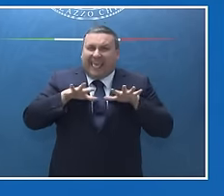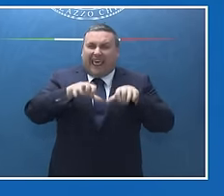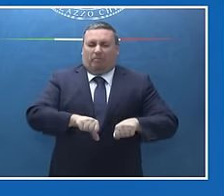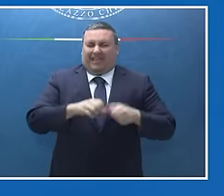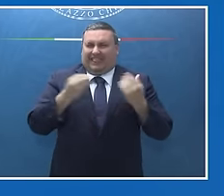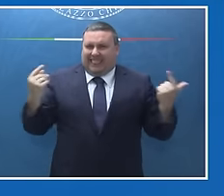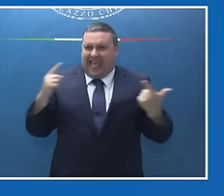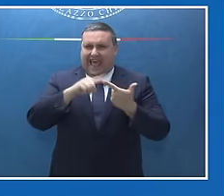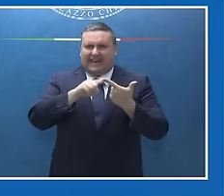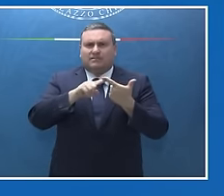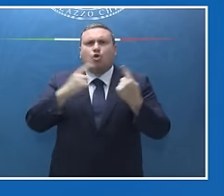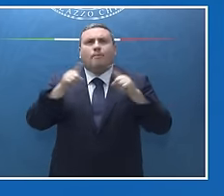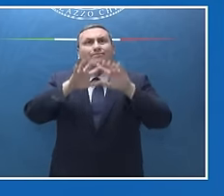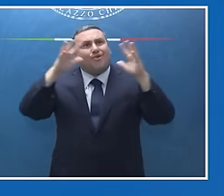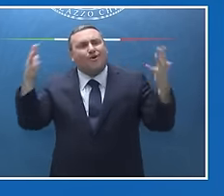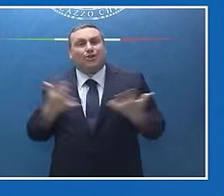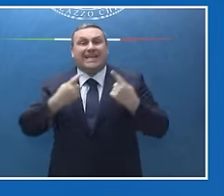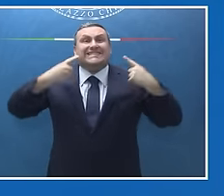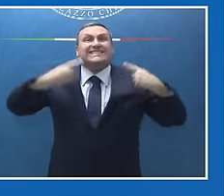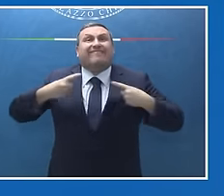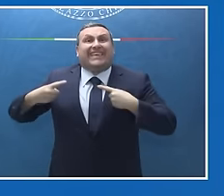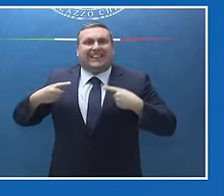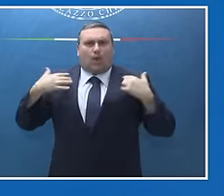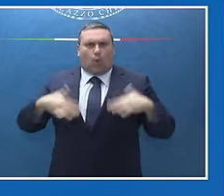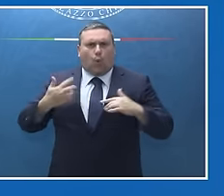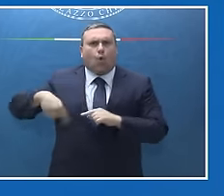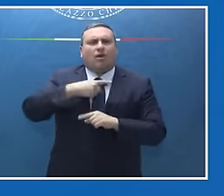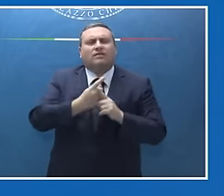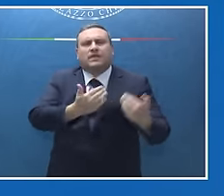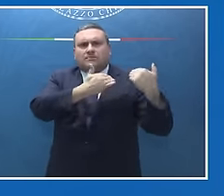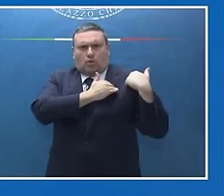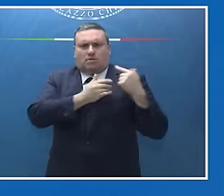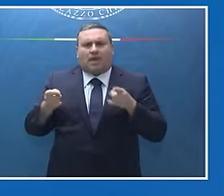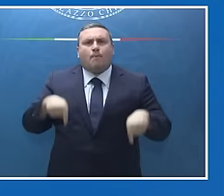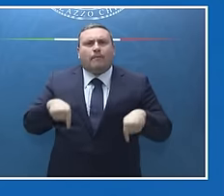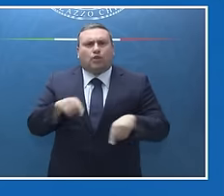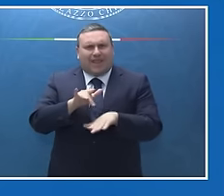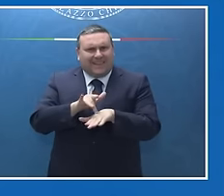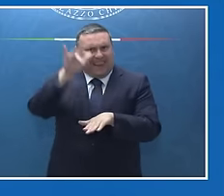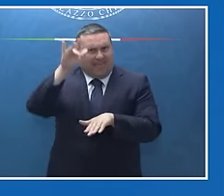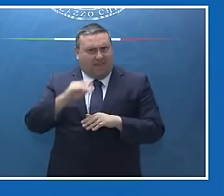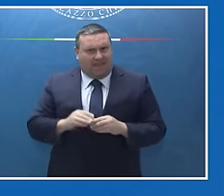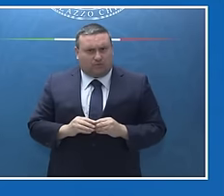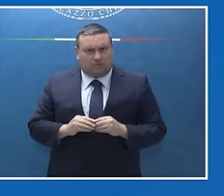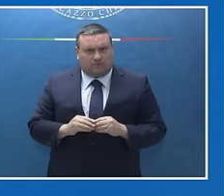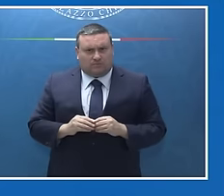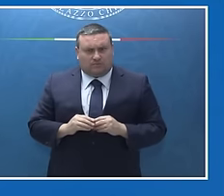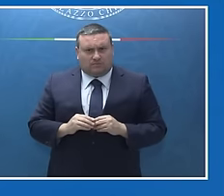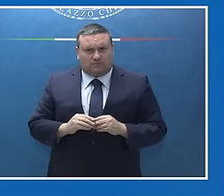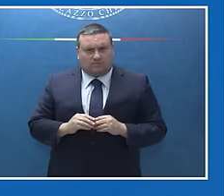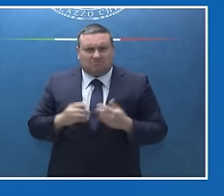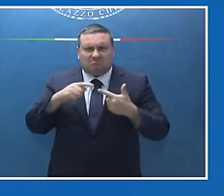altrettante sfide globali che siamo chiamati ad assumerci in questo tempo difficile. Si tratta di impegni